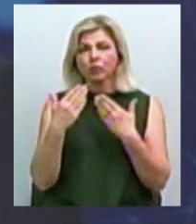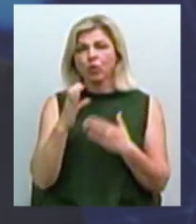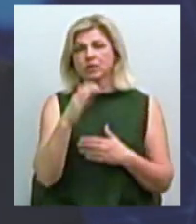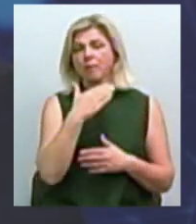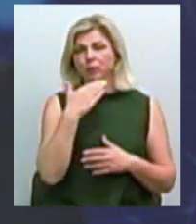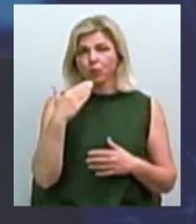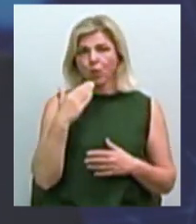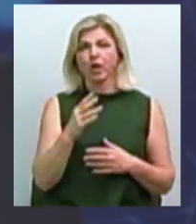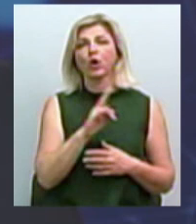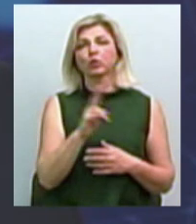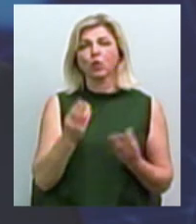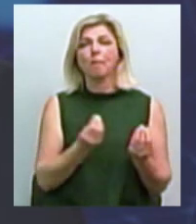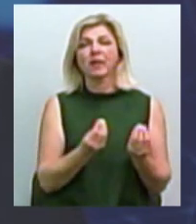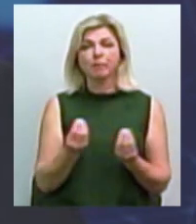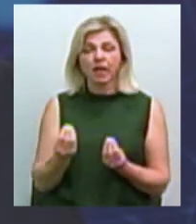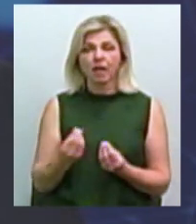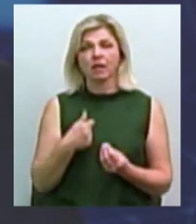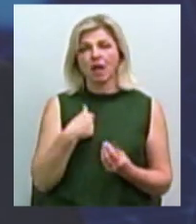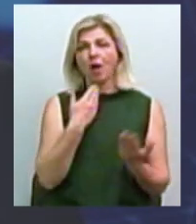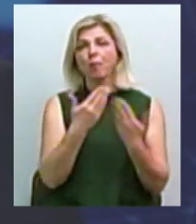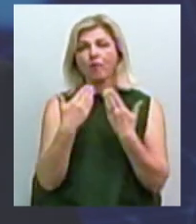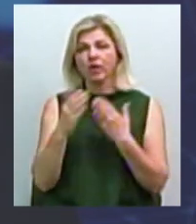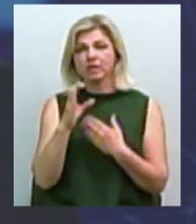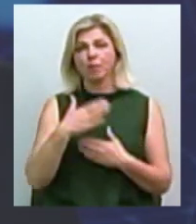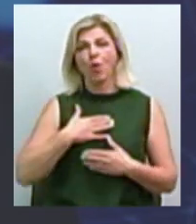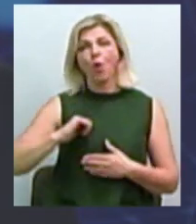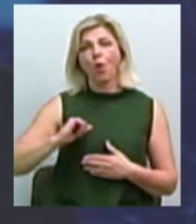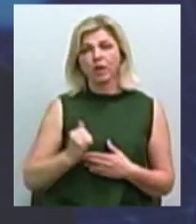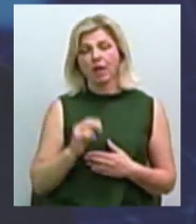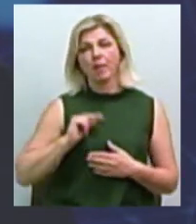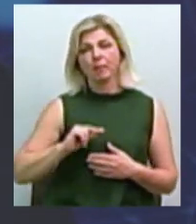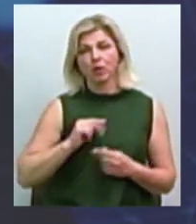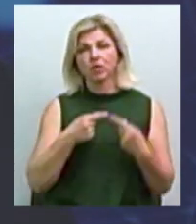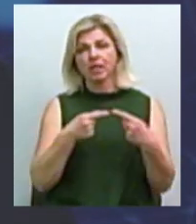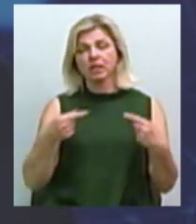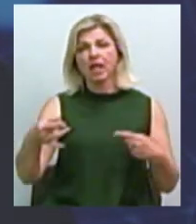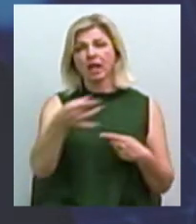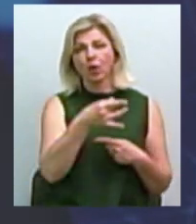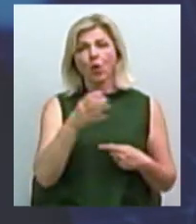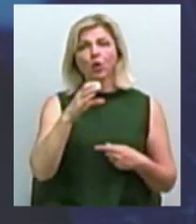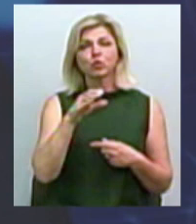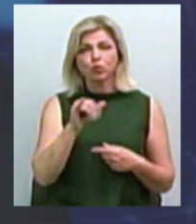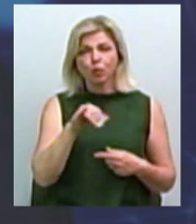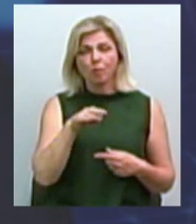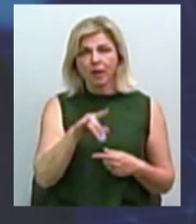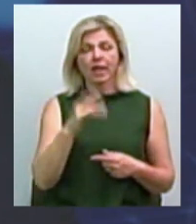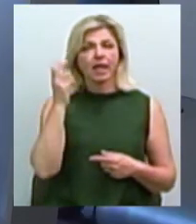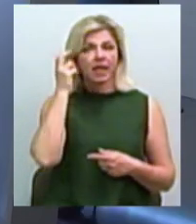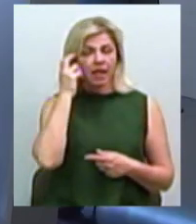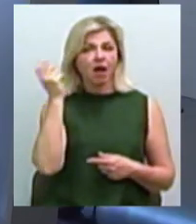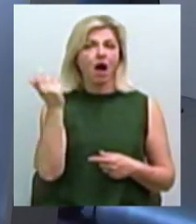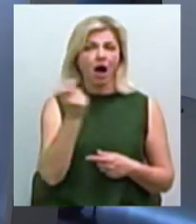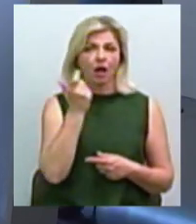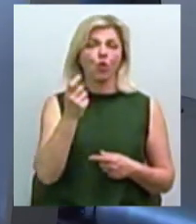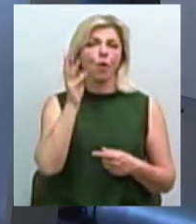суб'єктів підприємців. Я спілкуюся з моїми колегами, які працюють в інших регіонах. Суми, Київ, Чернігов, Черкаси, Харков, Хмельницьк,